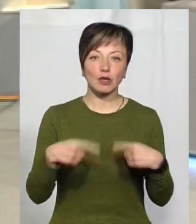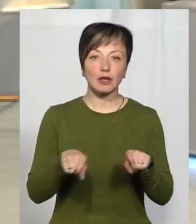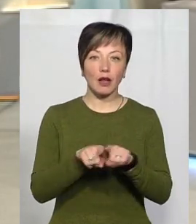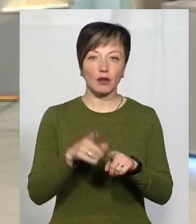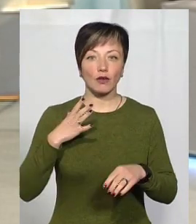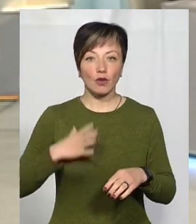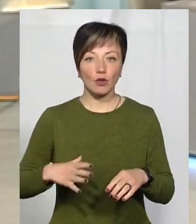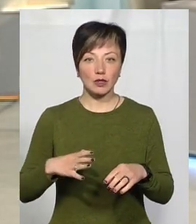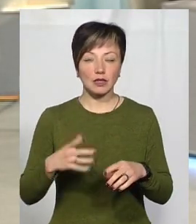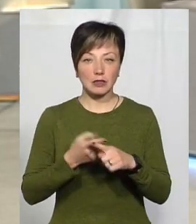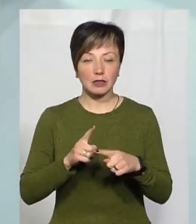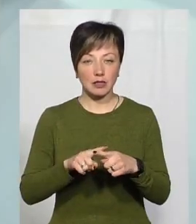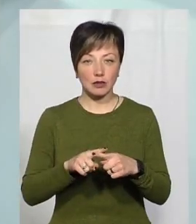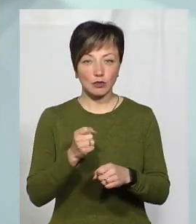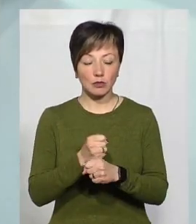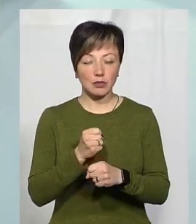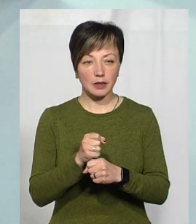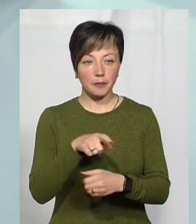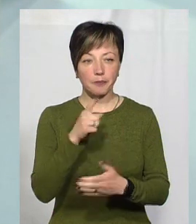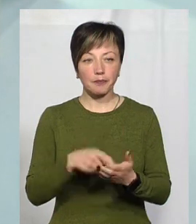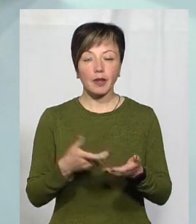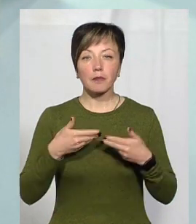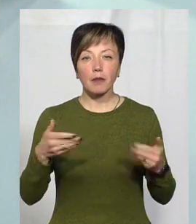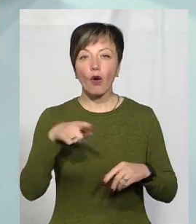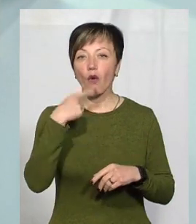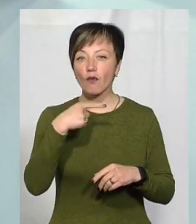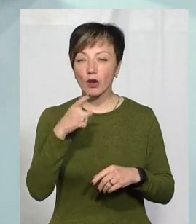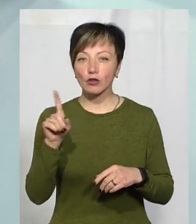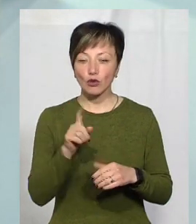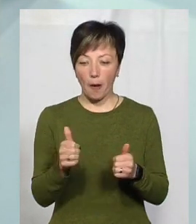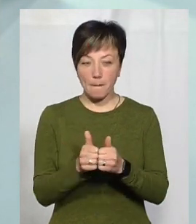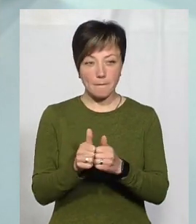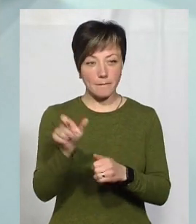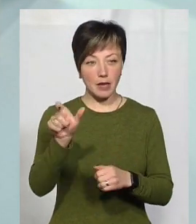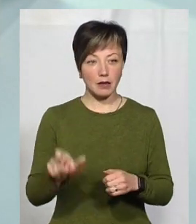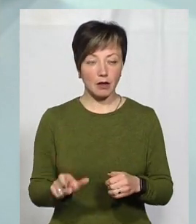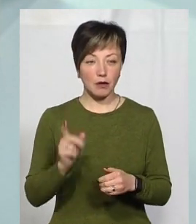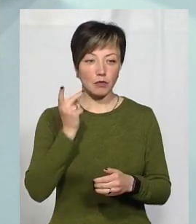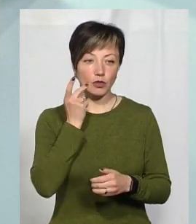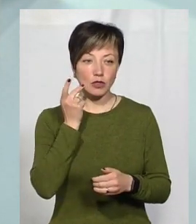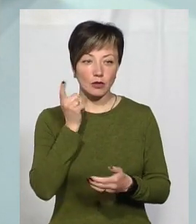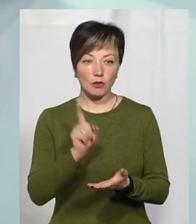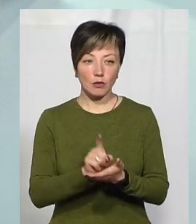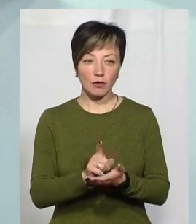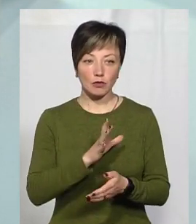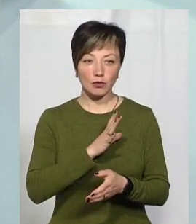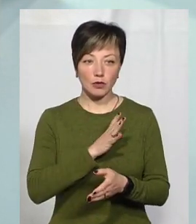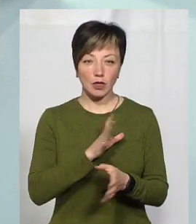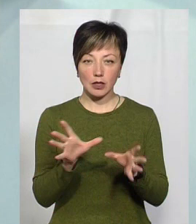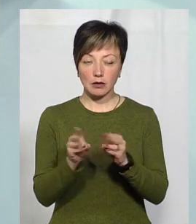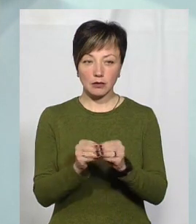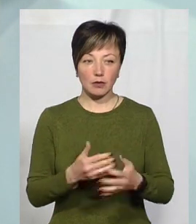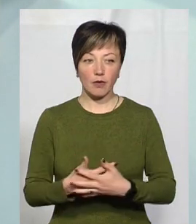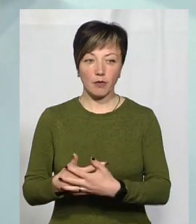довелося це розробити? Ми говорили про те, що партнер повинен знаходитись постійно з